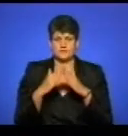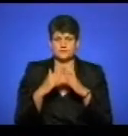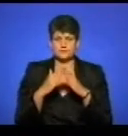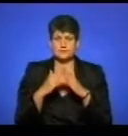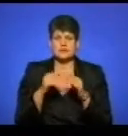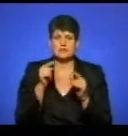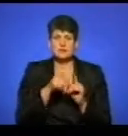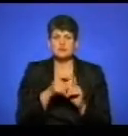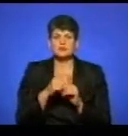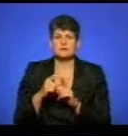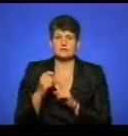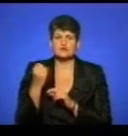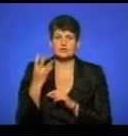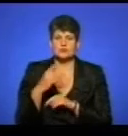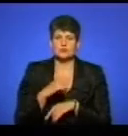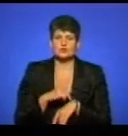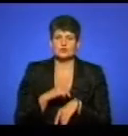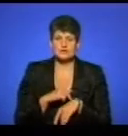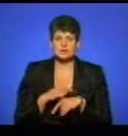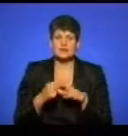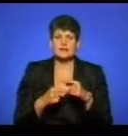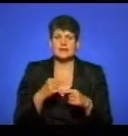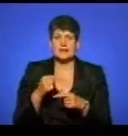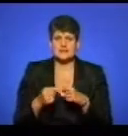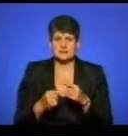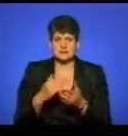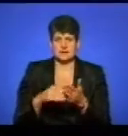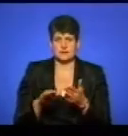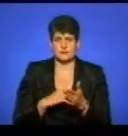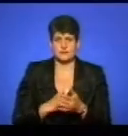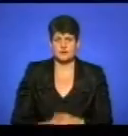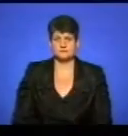Фар'юнчука, станом на 14-ту годину наслідки Буревію ліквідували.